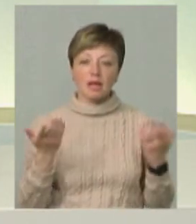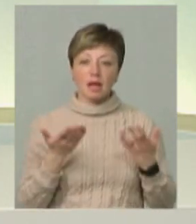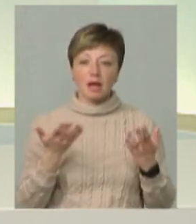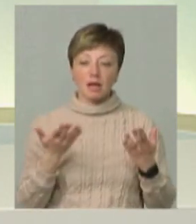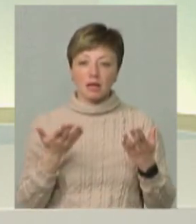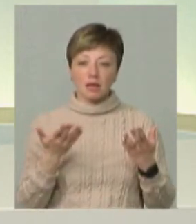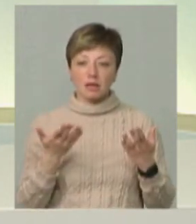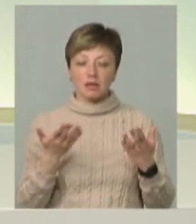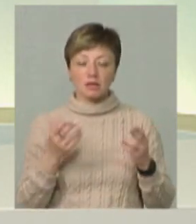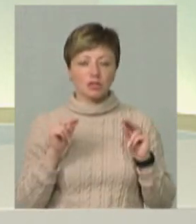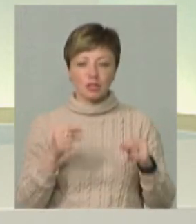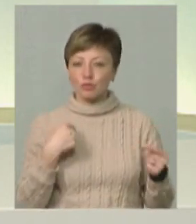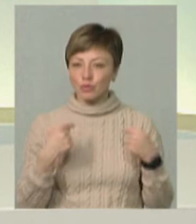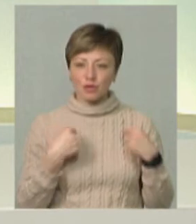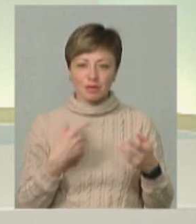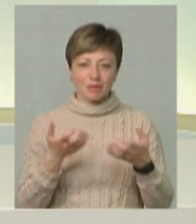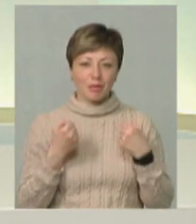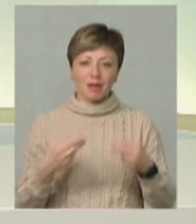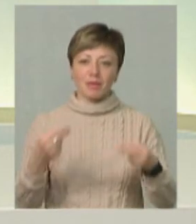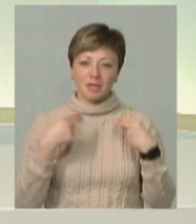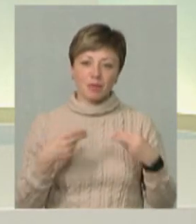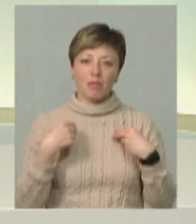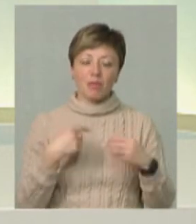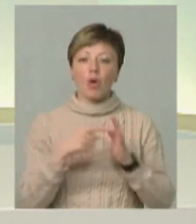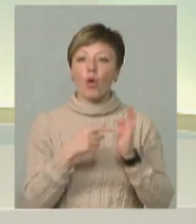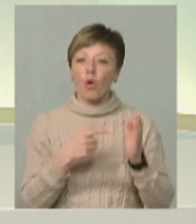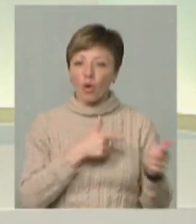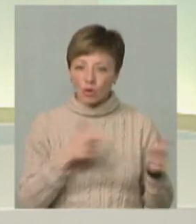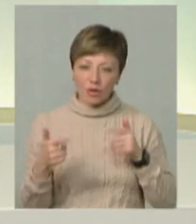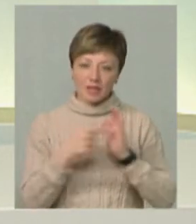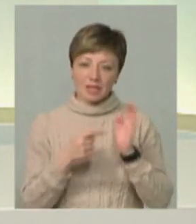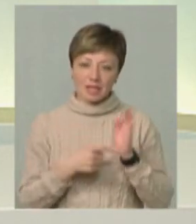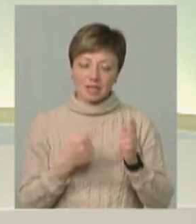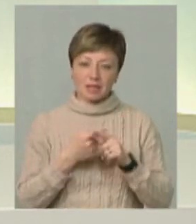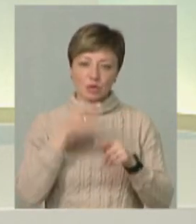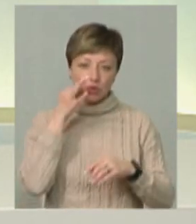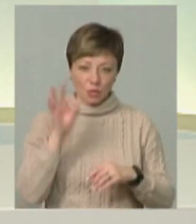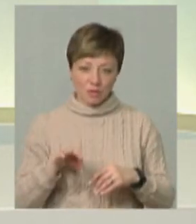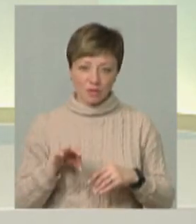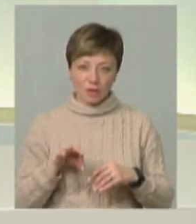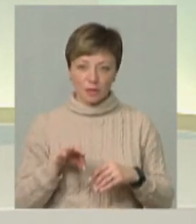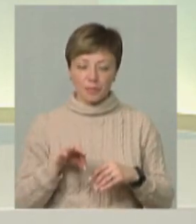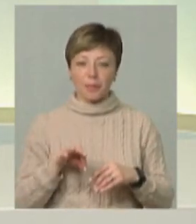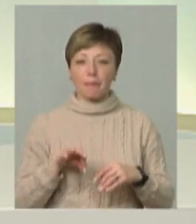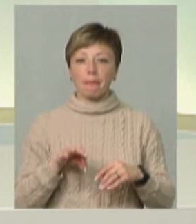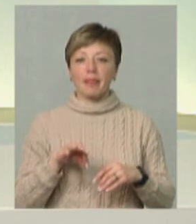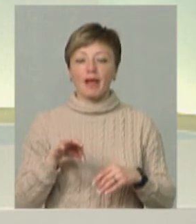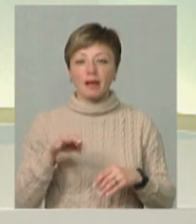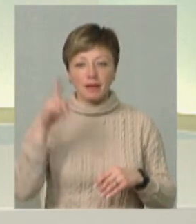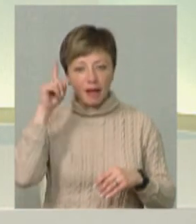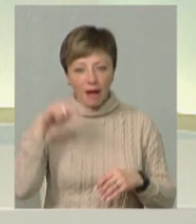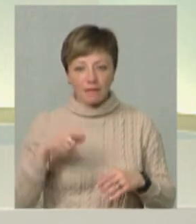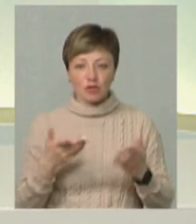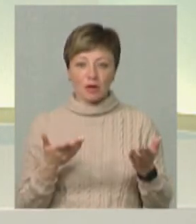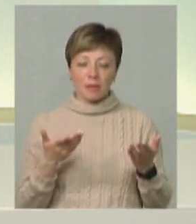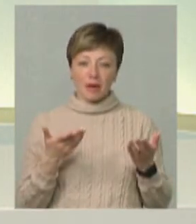приїжджали, ми вже чесно змучилися приймати. Бо ми готові ділитися отим досвідом, навичками.